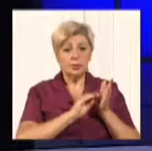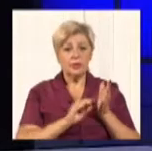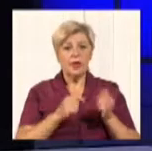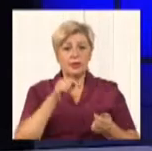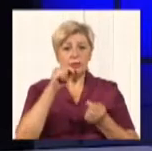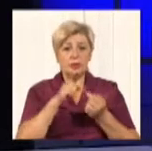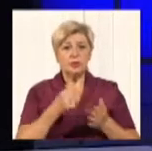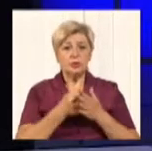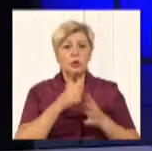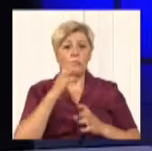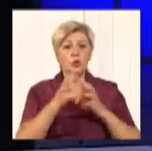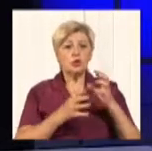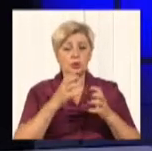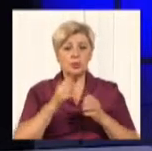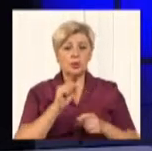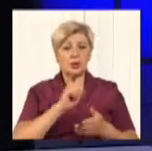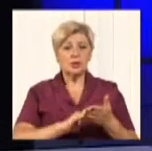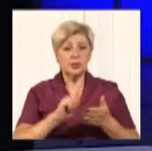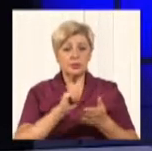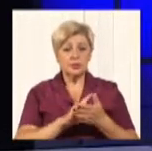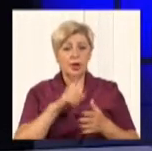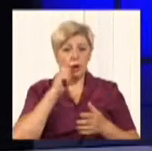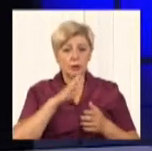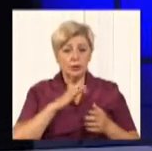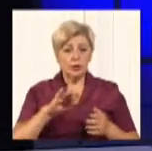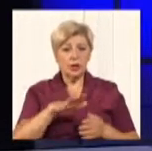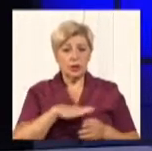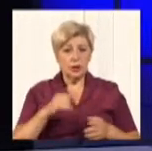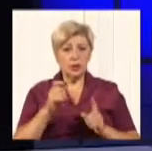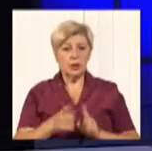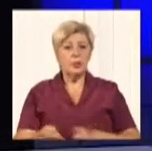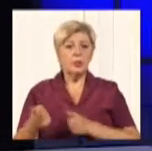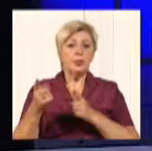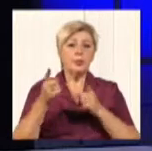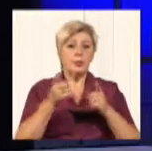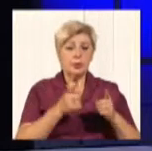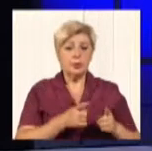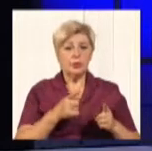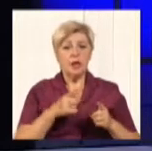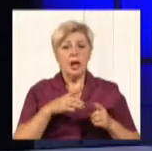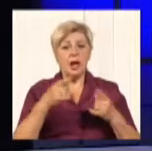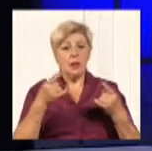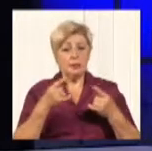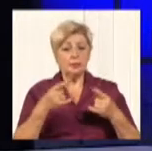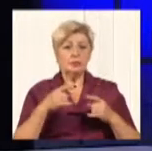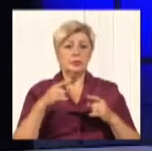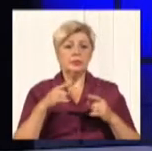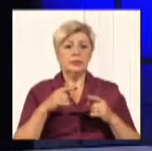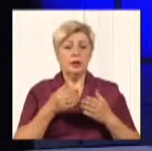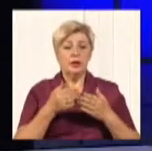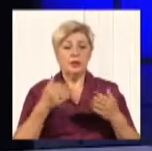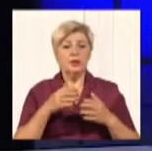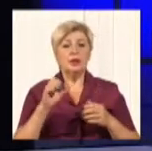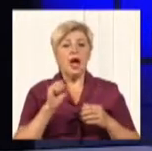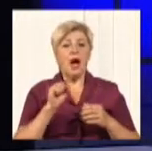міжнародних зобов'язань в Україні триває процес переходу ефірного телевізійного мовлення від аналогового стандарту